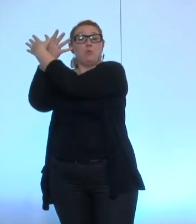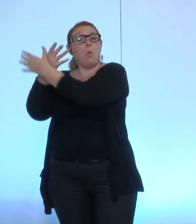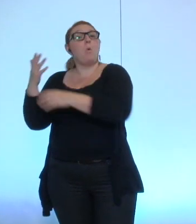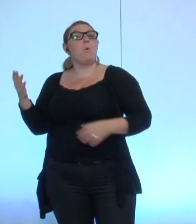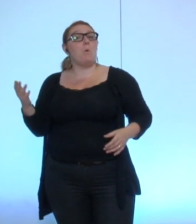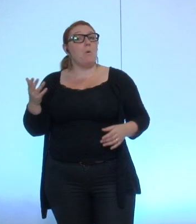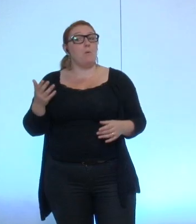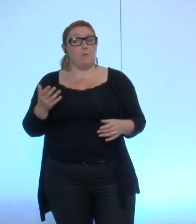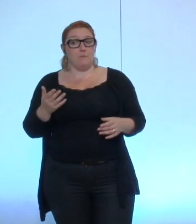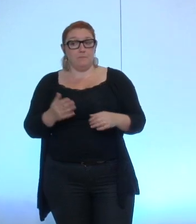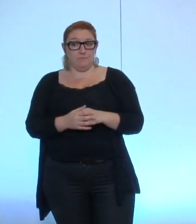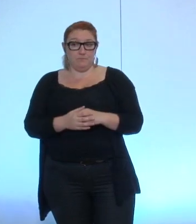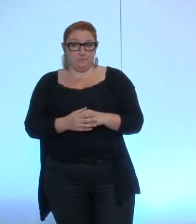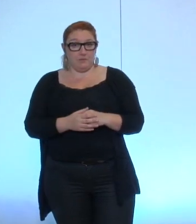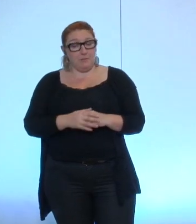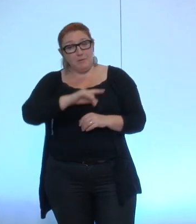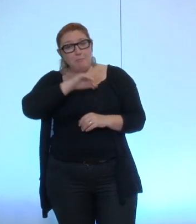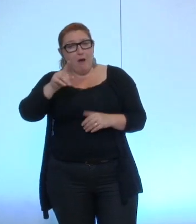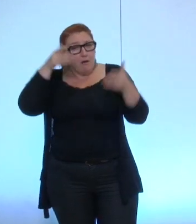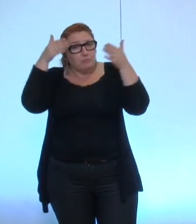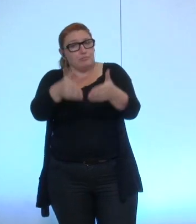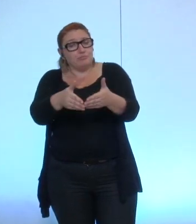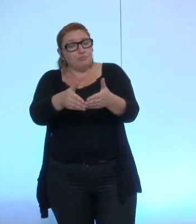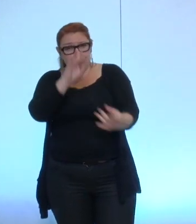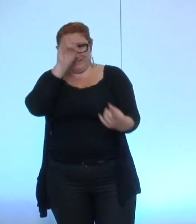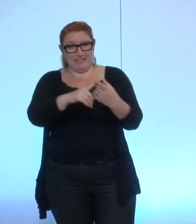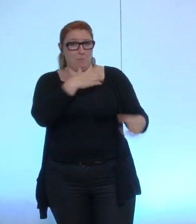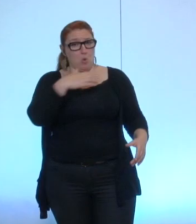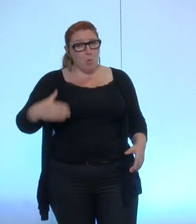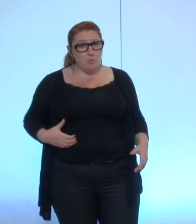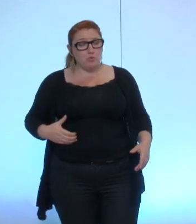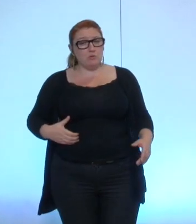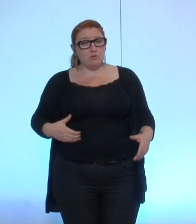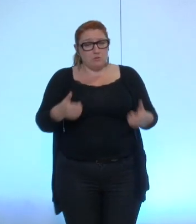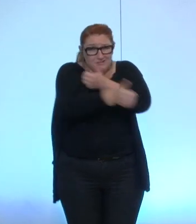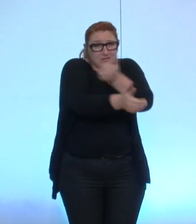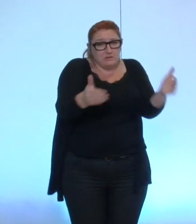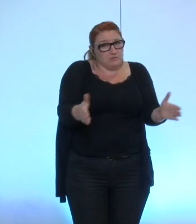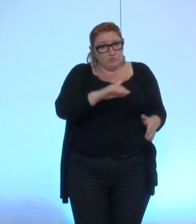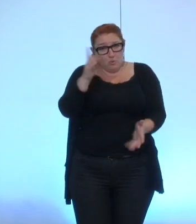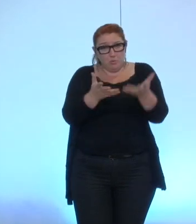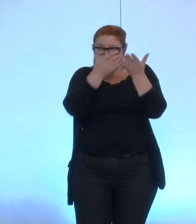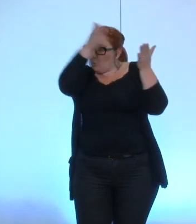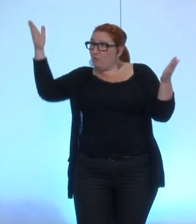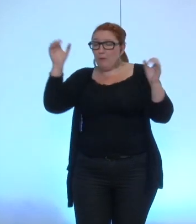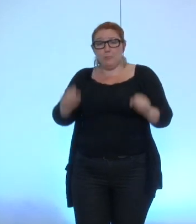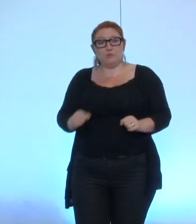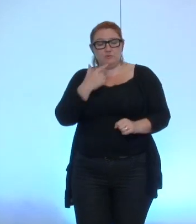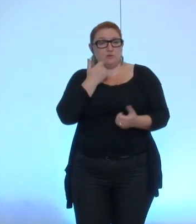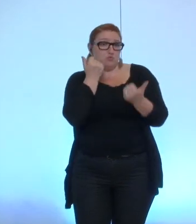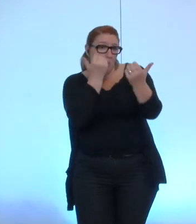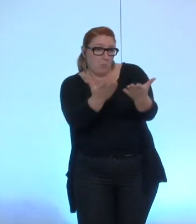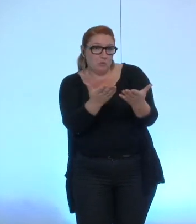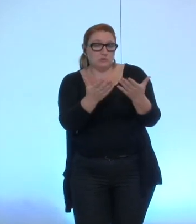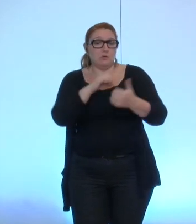celles qui concernent la commune au sens strict donc je pense et je propose d'étudier les modalités